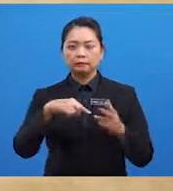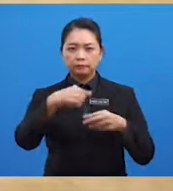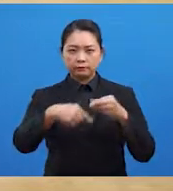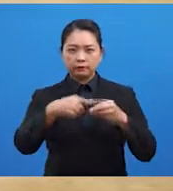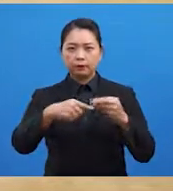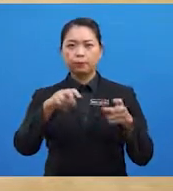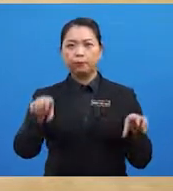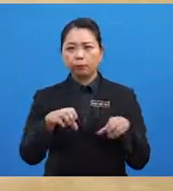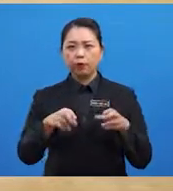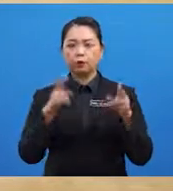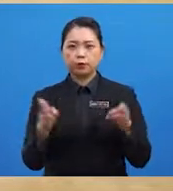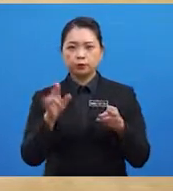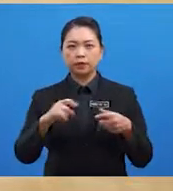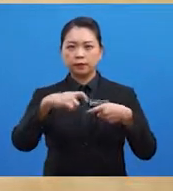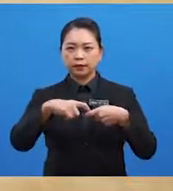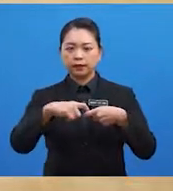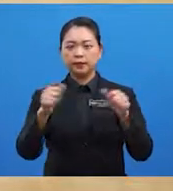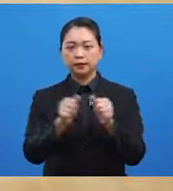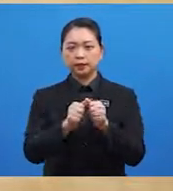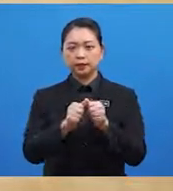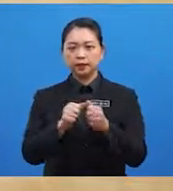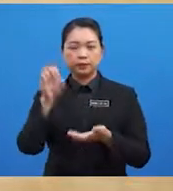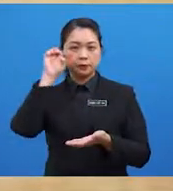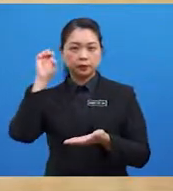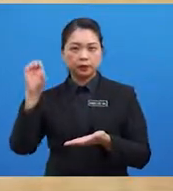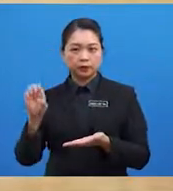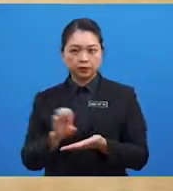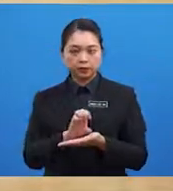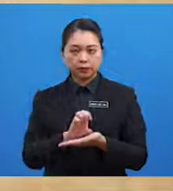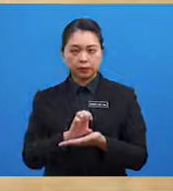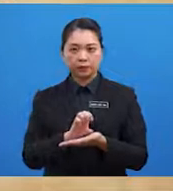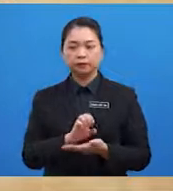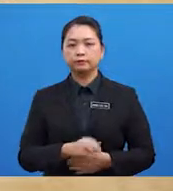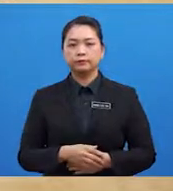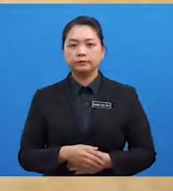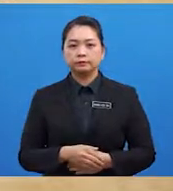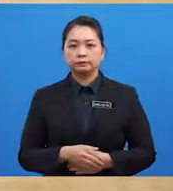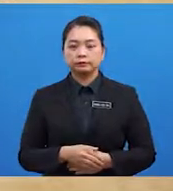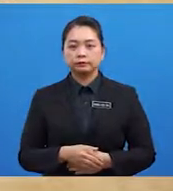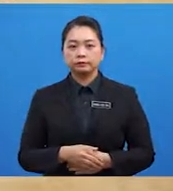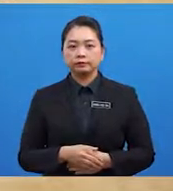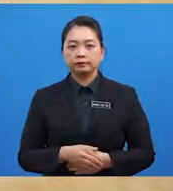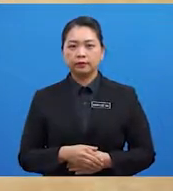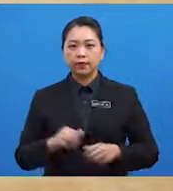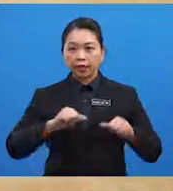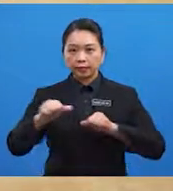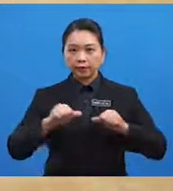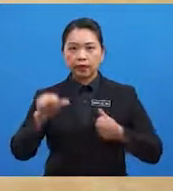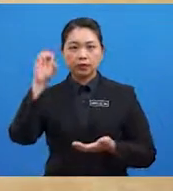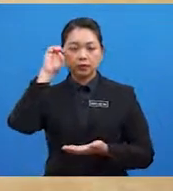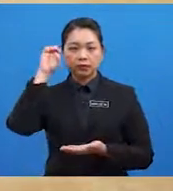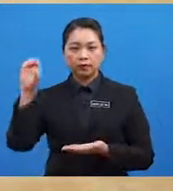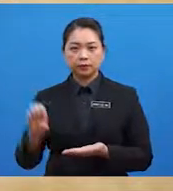Usaha yang berkaitan dengan meneroka atau menerokai Dan aktiviti